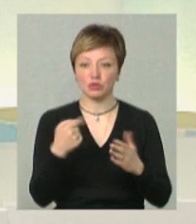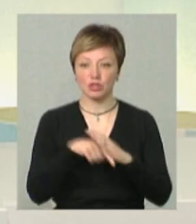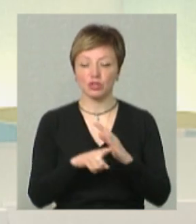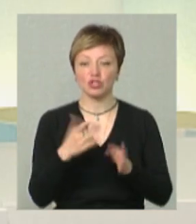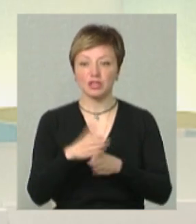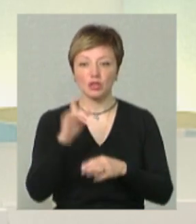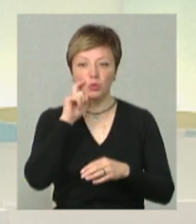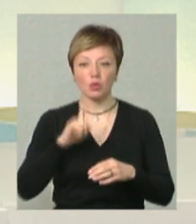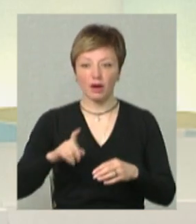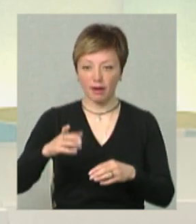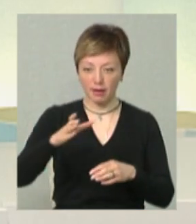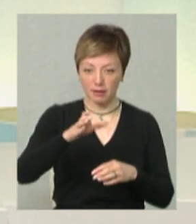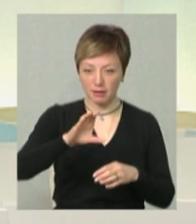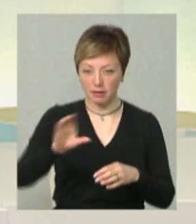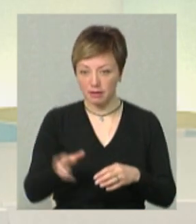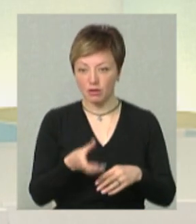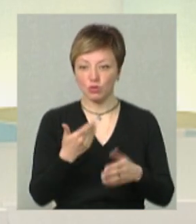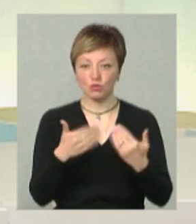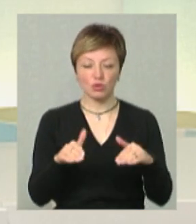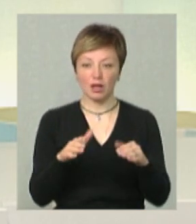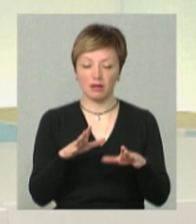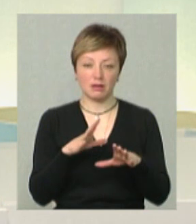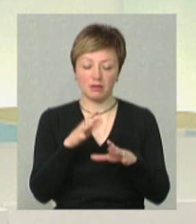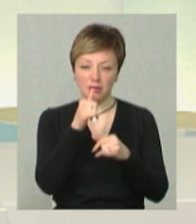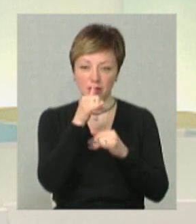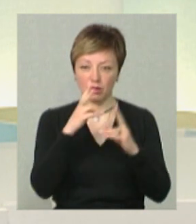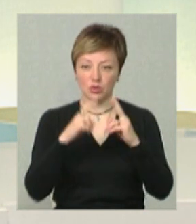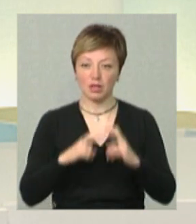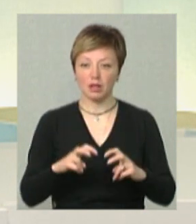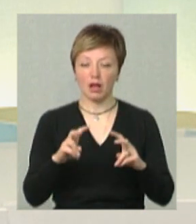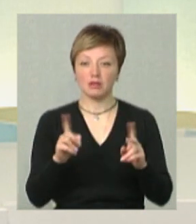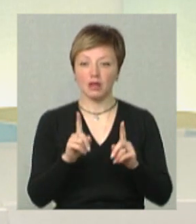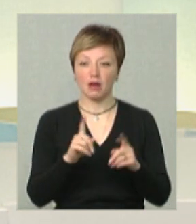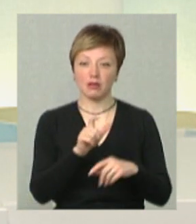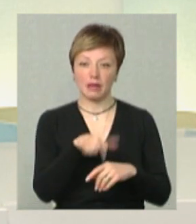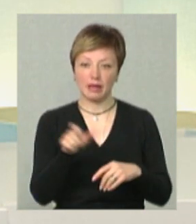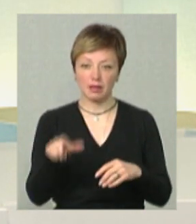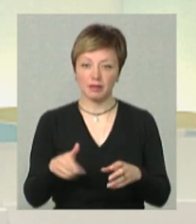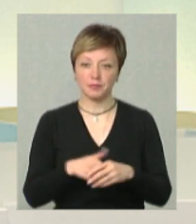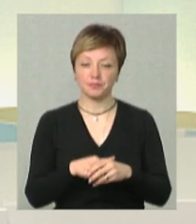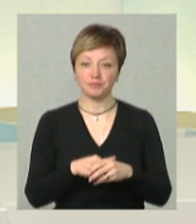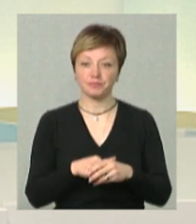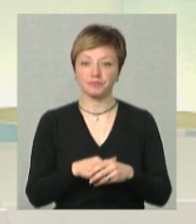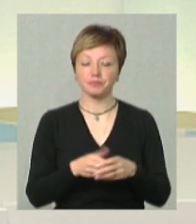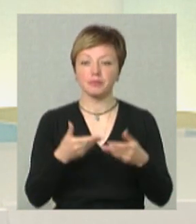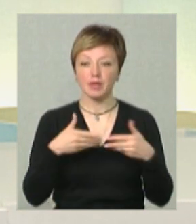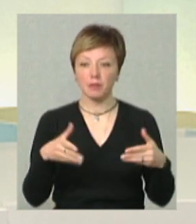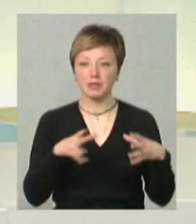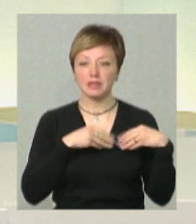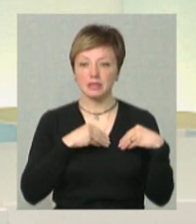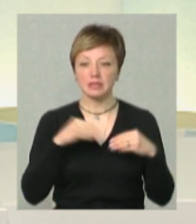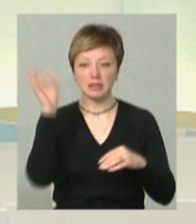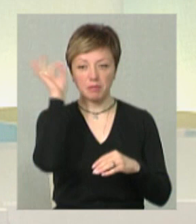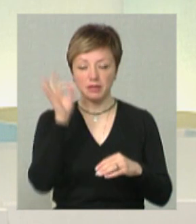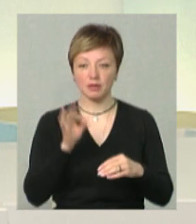частини України вже не розглядались як потенційні клієнти. Тому ми з німецьким товариством